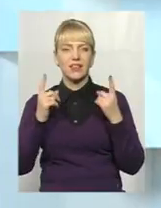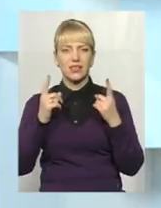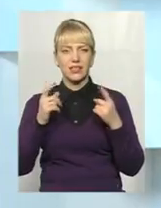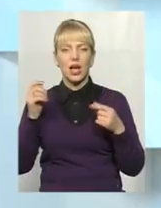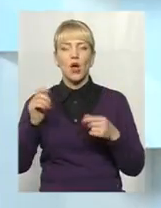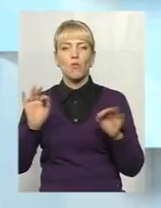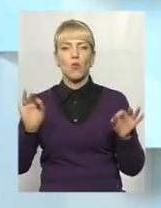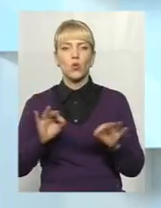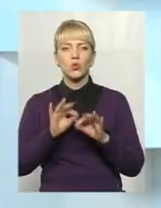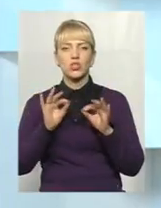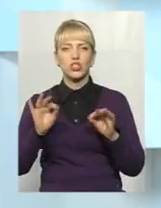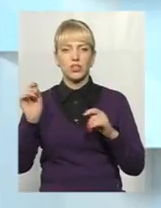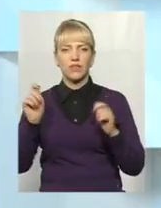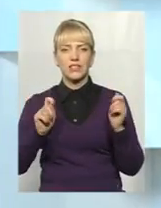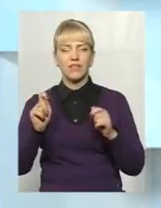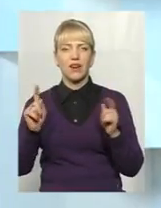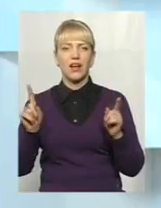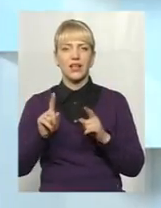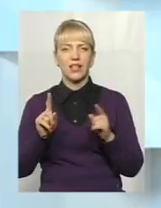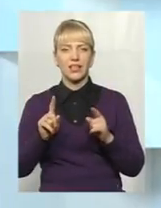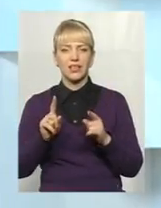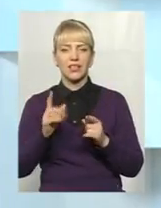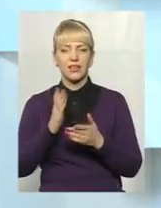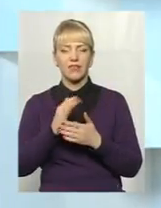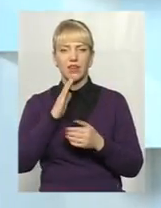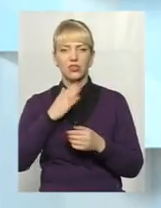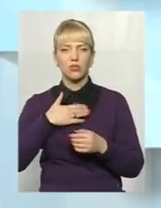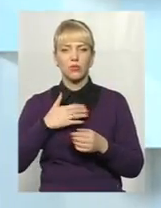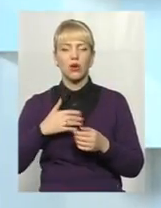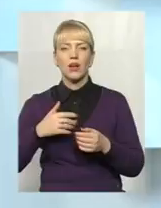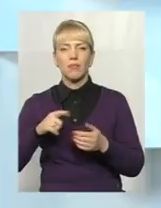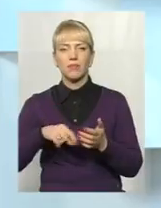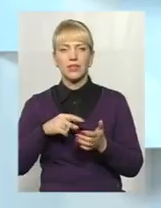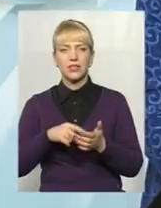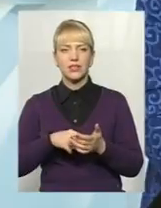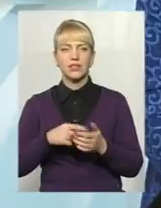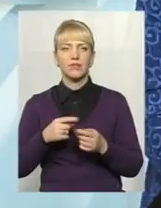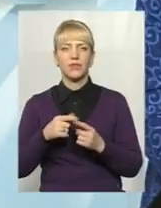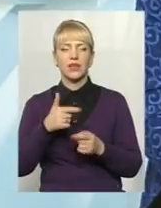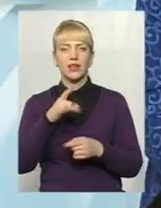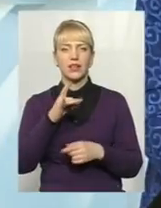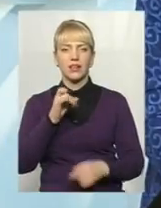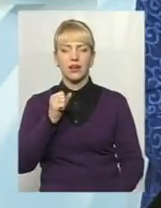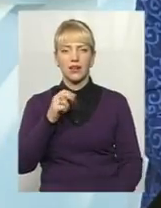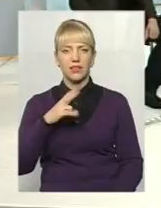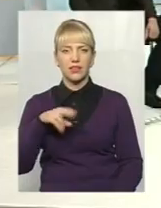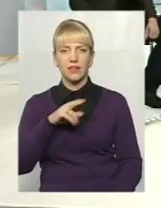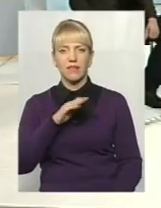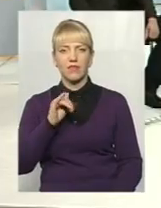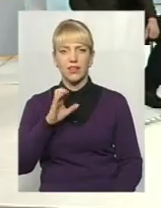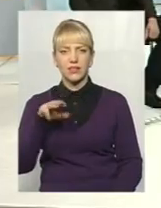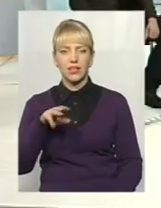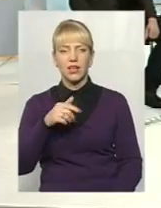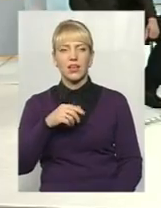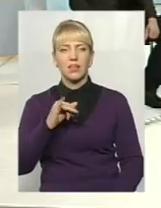готуються в нашому місті, Грандфест, і Опенподілля, і Перлинаподілля. Вже традиційними